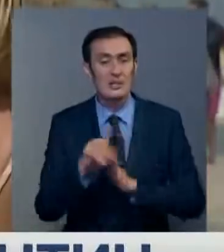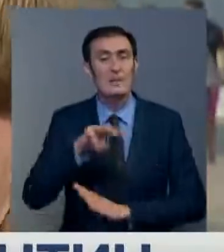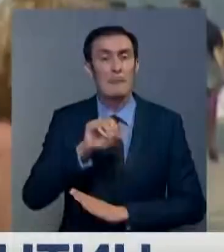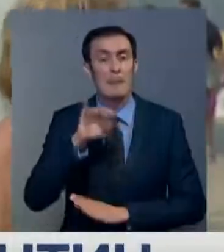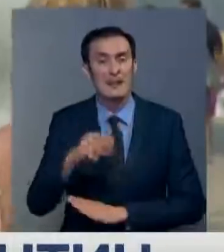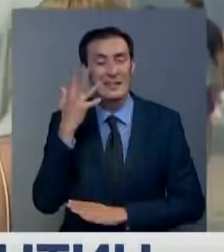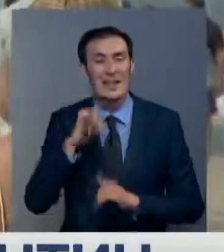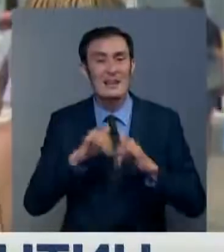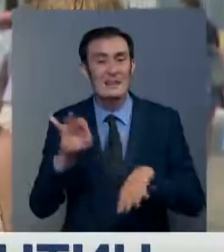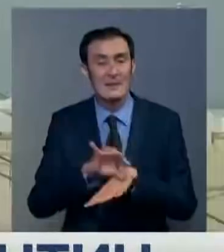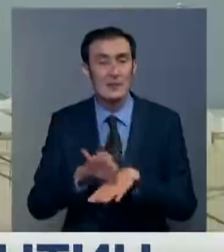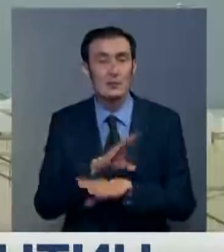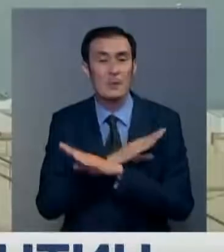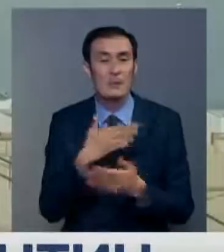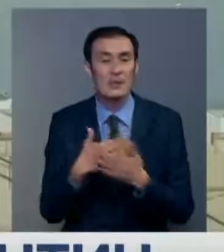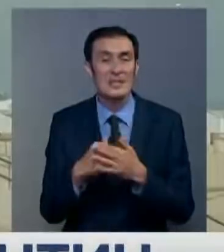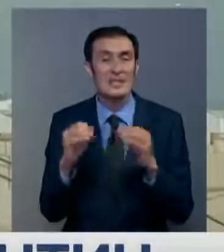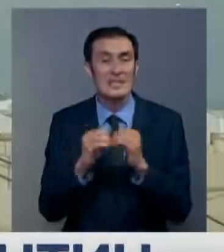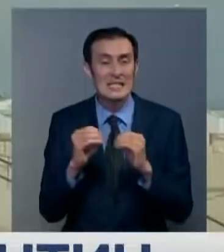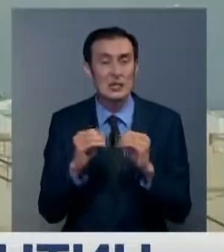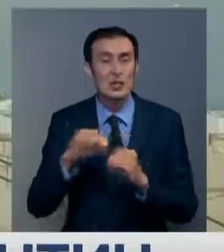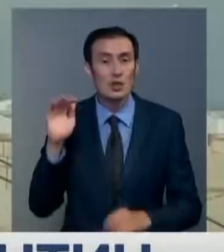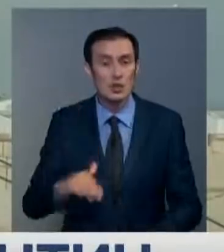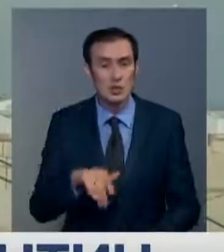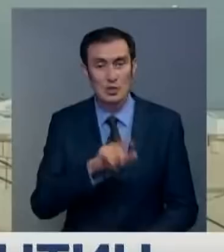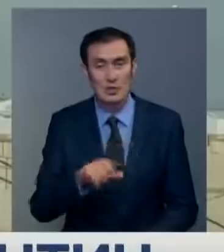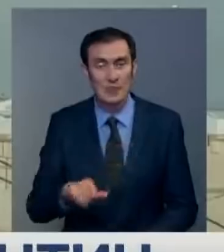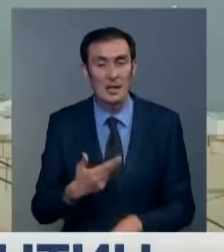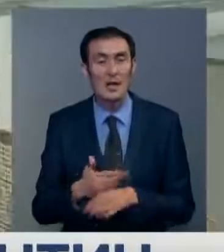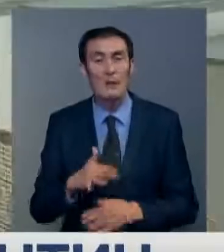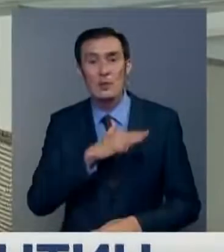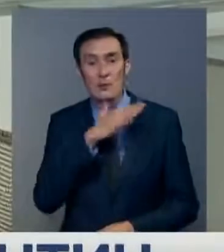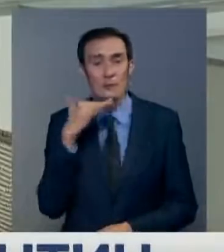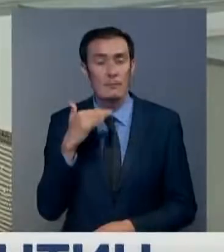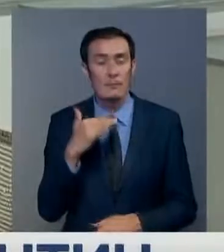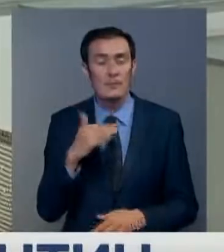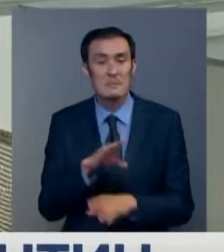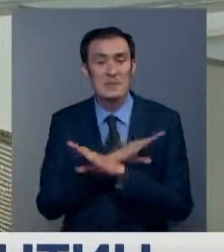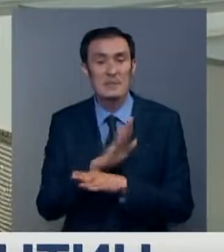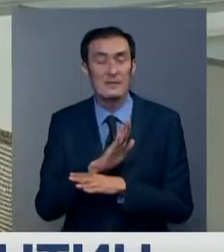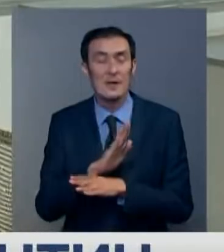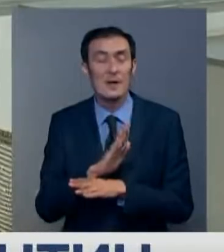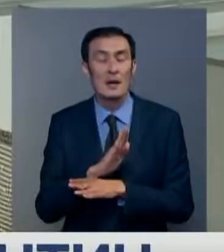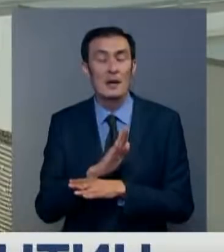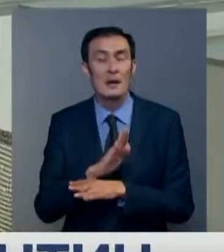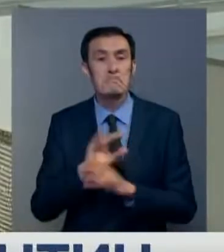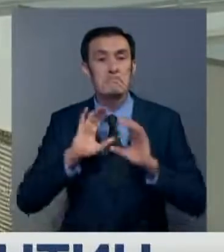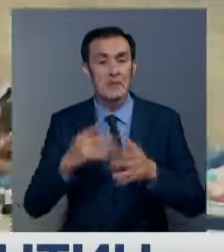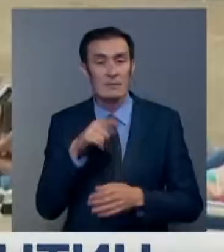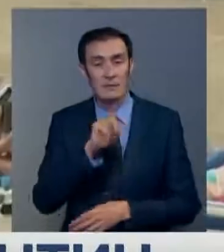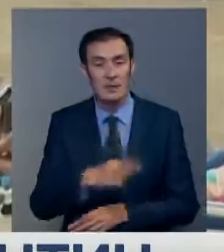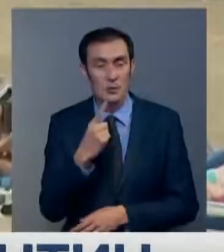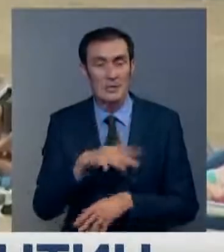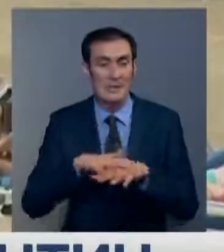после того, как инфекция унесла жизни почти 10 тысяч человек. Это один из самых высоких показателей смертности в мире на душу населения. Позже